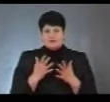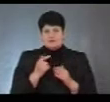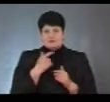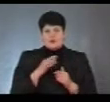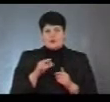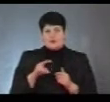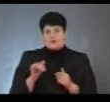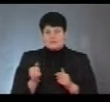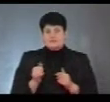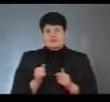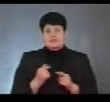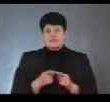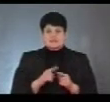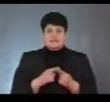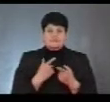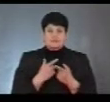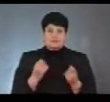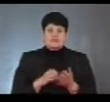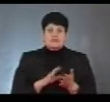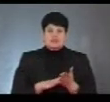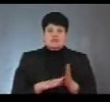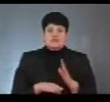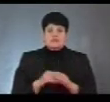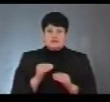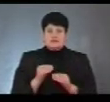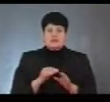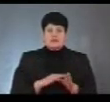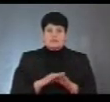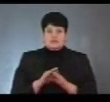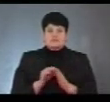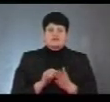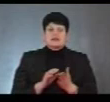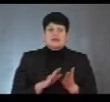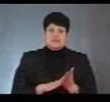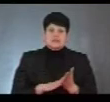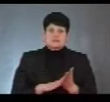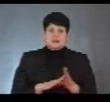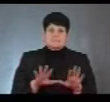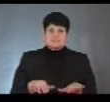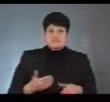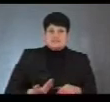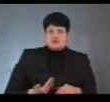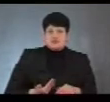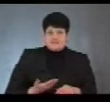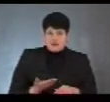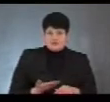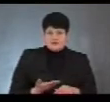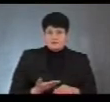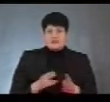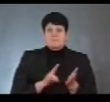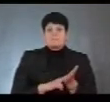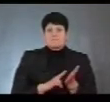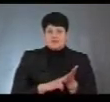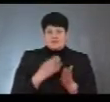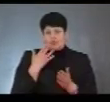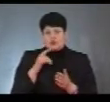так, це інформація з реєстрів виборців наповнюється з реєстру місця проживання, так, тобто, так звана прописка,